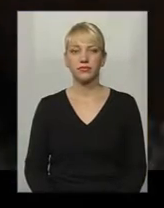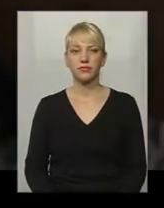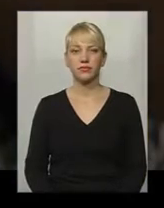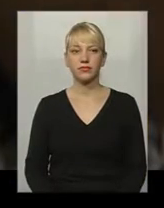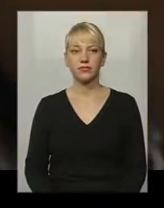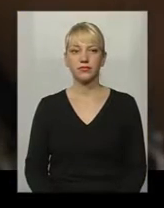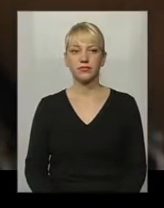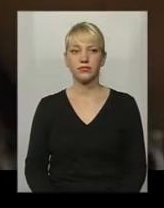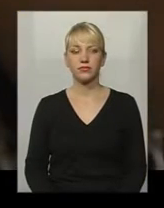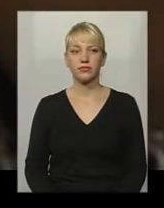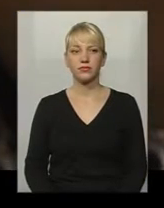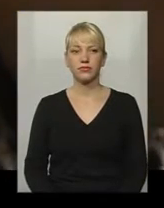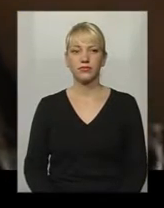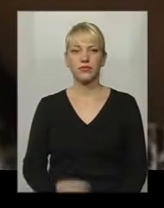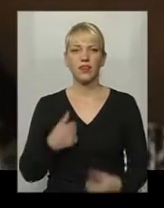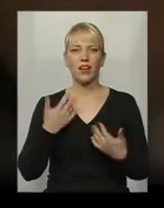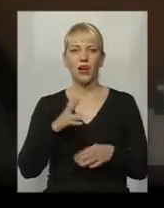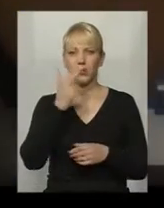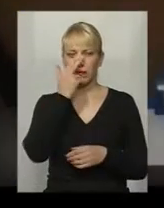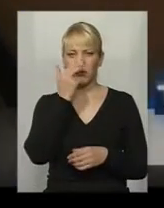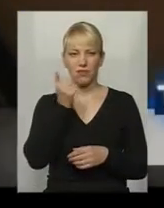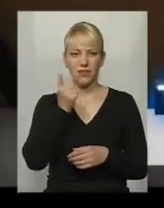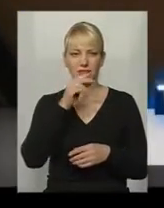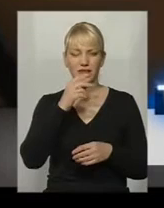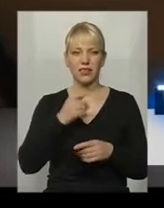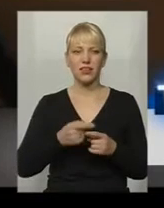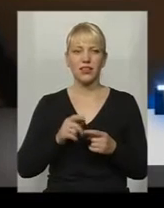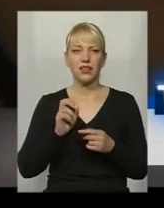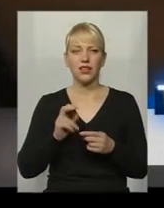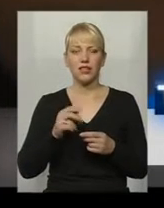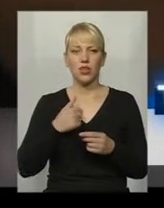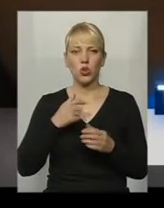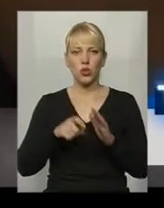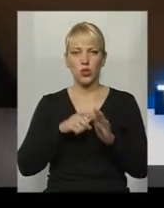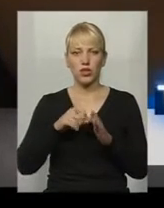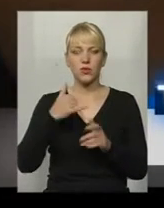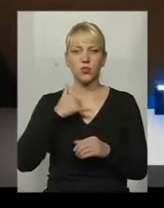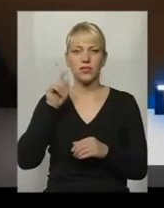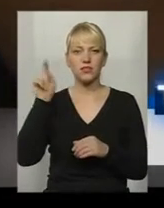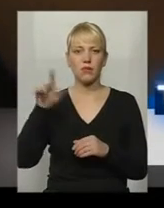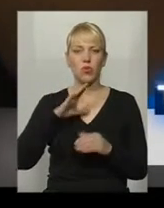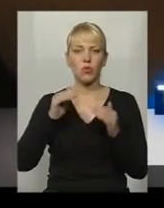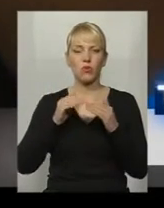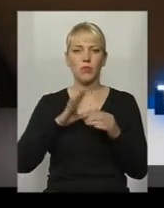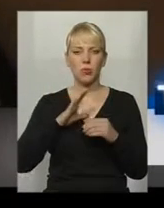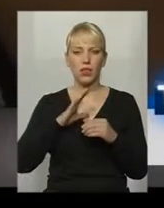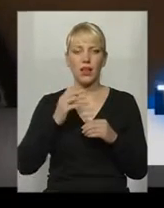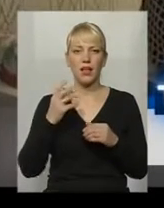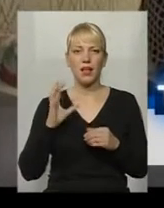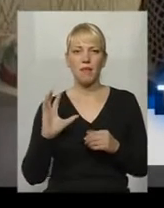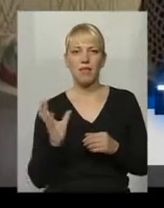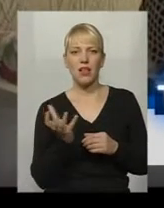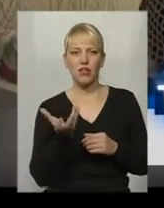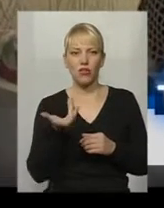Та я вже протестувався, як-як. В Донецькій у нас там вдома була микроволновка, я міг